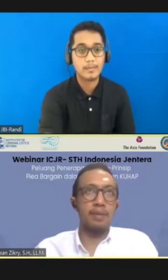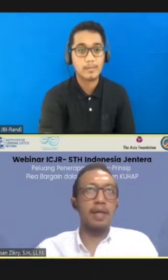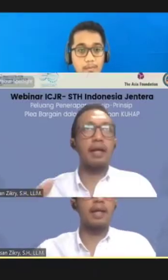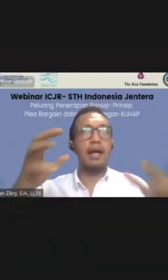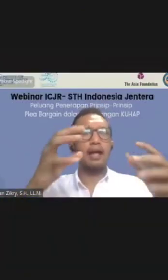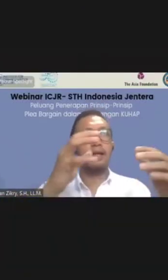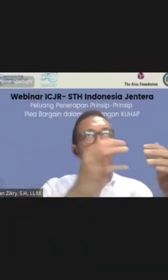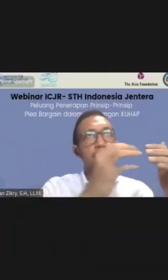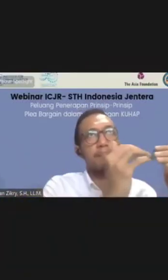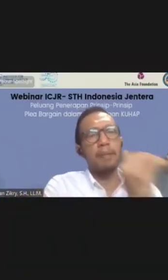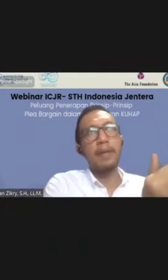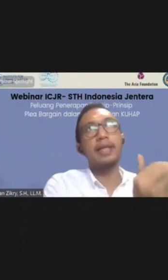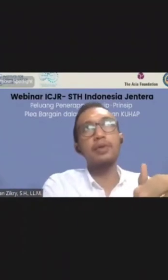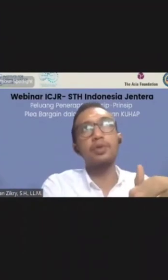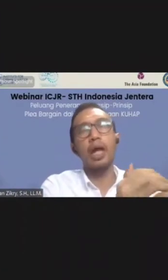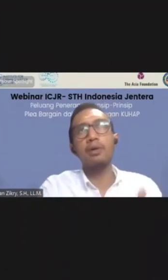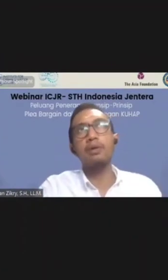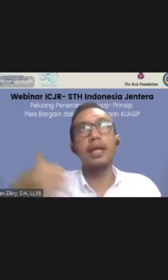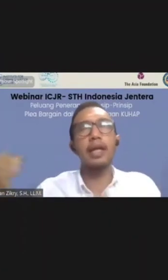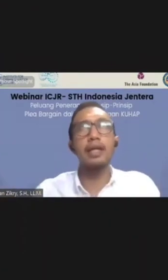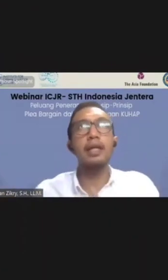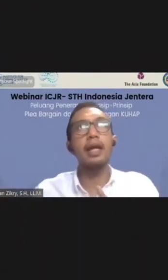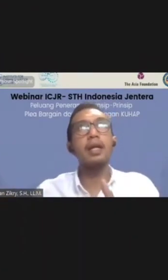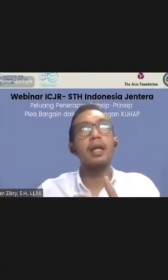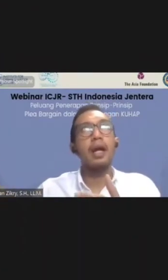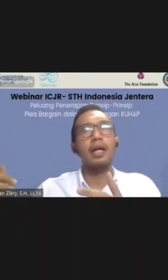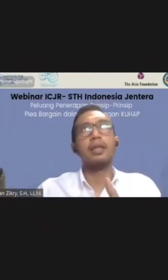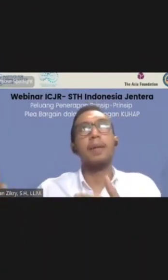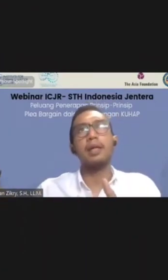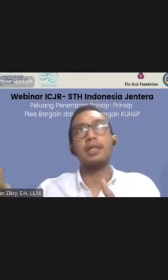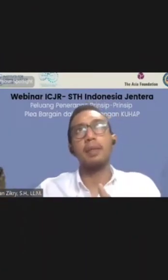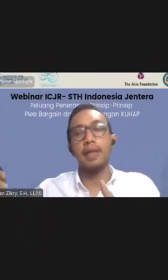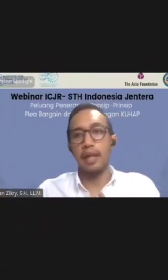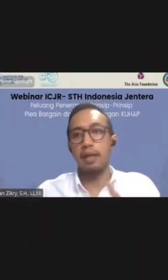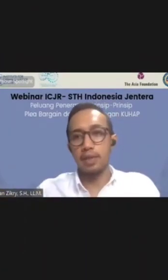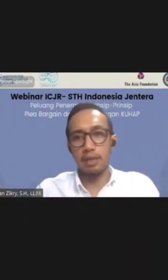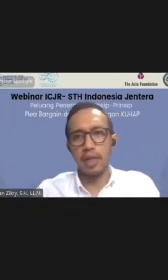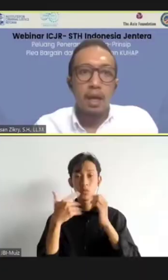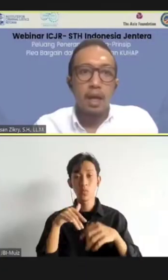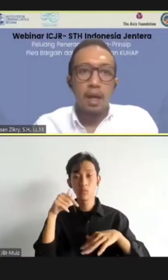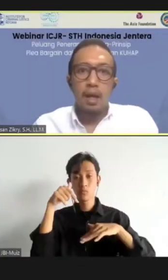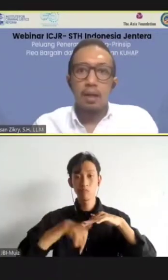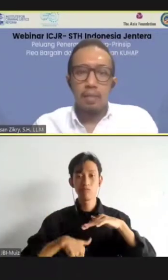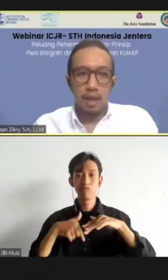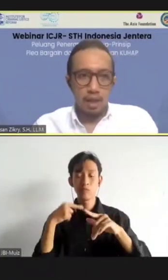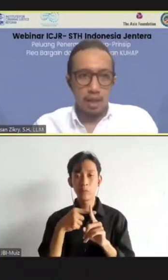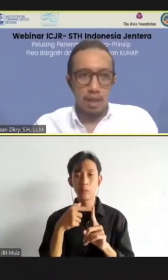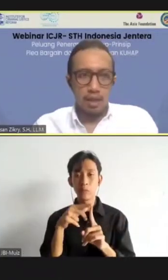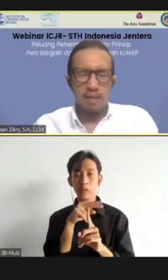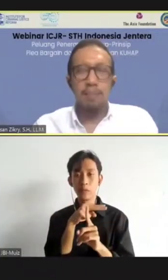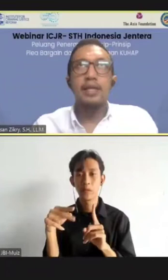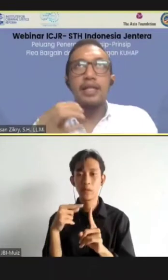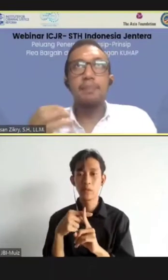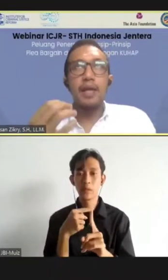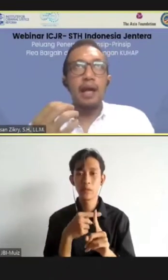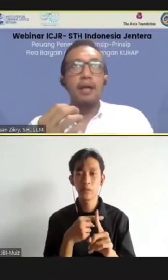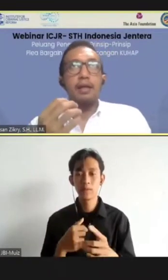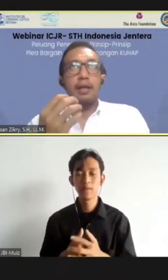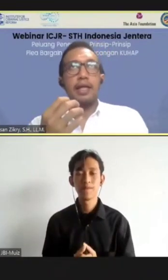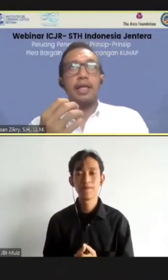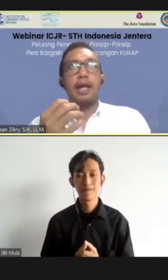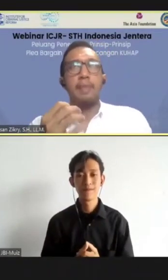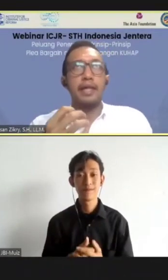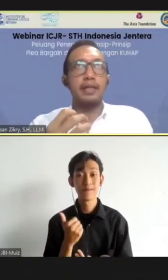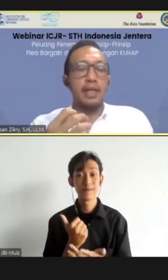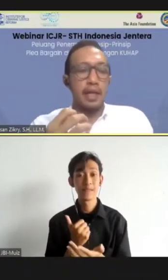pembatasan 7 tahun kaitannya dengan ancaman maksimal pidana yang bisa diberikan. Prinsipnya,